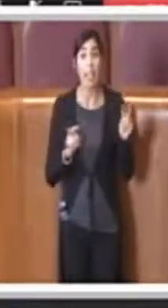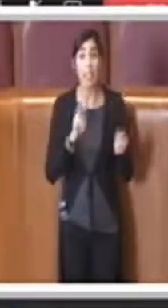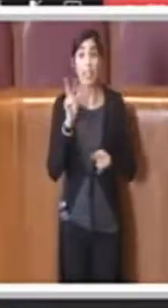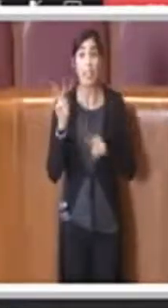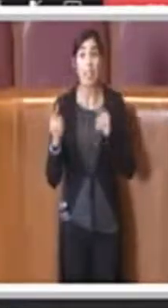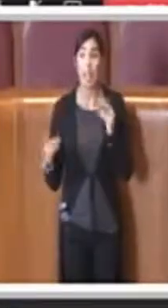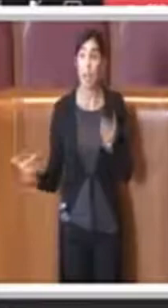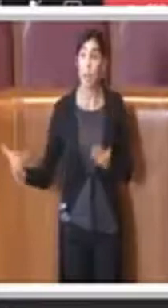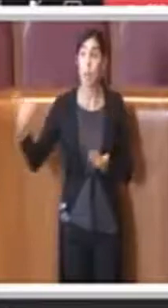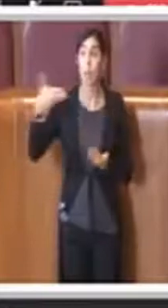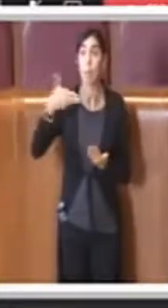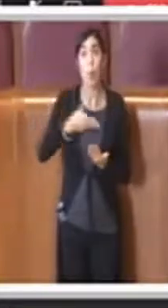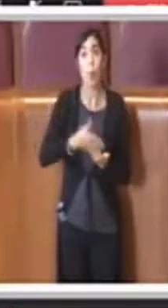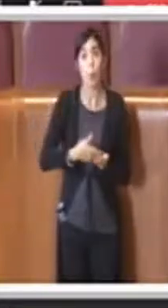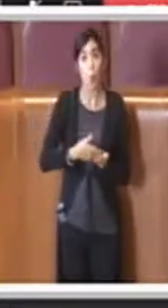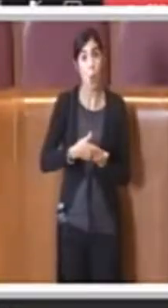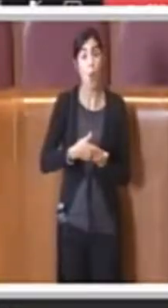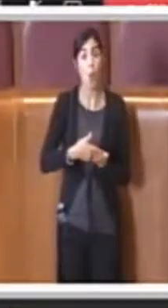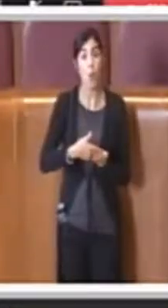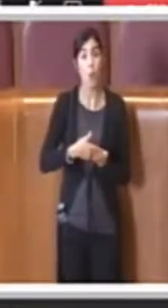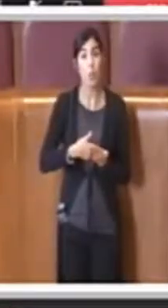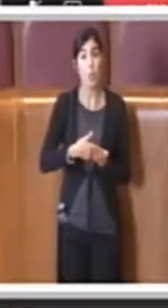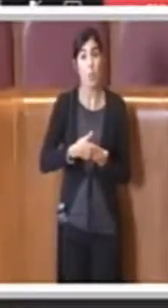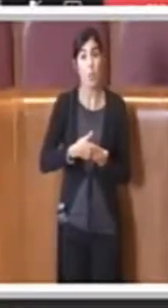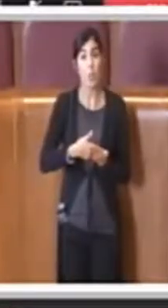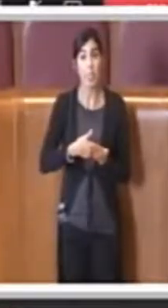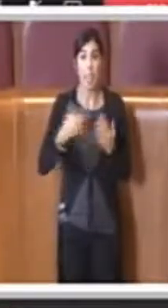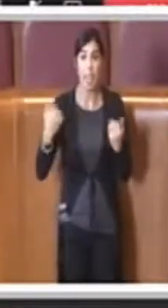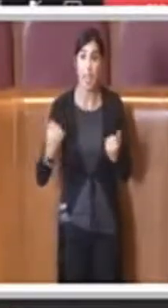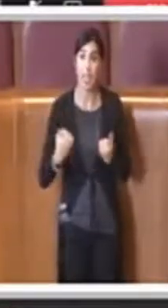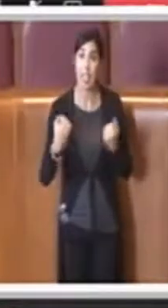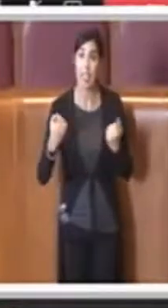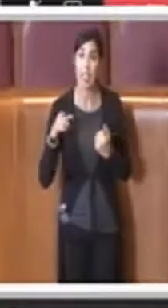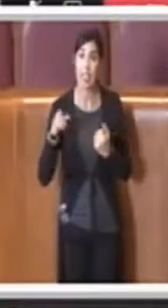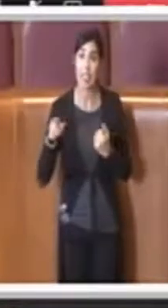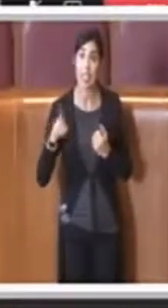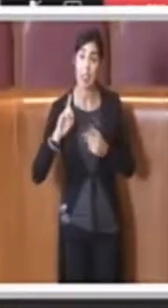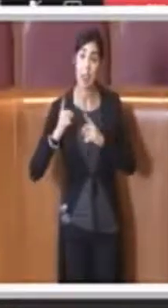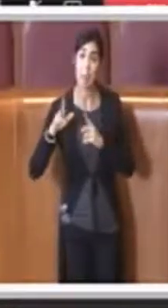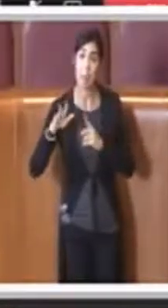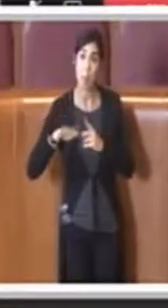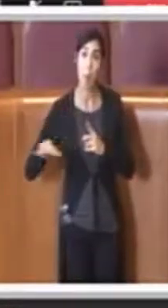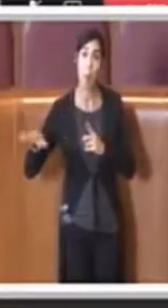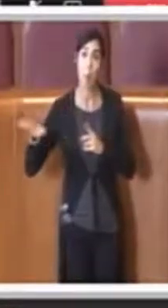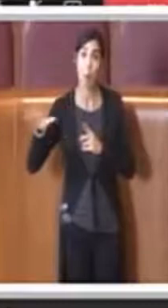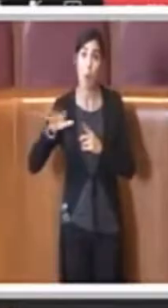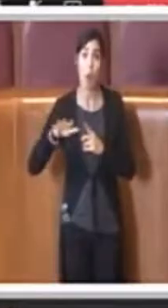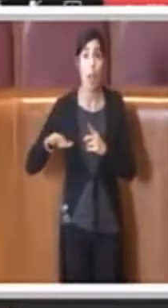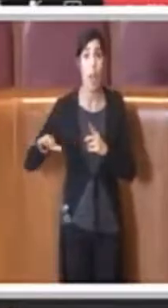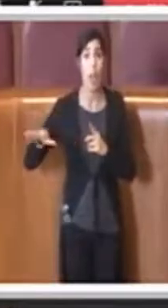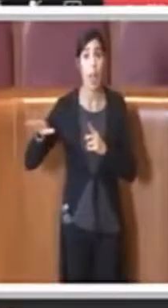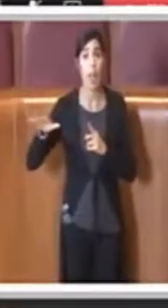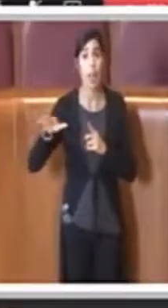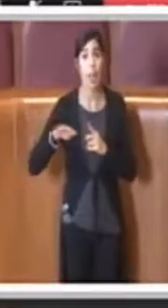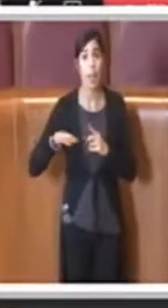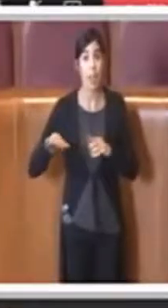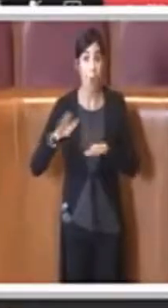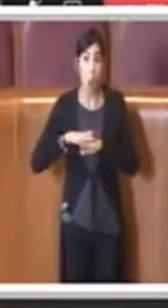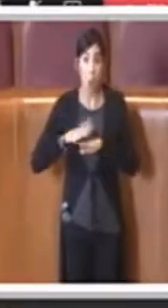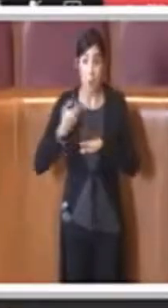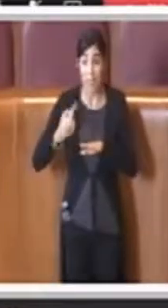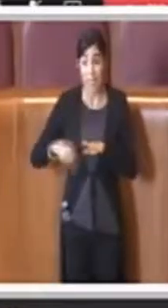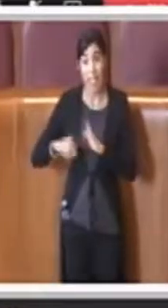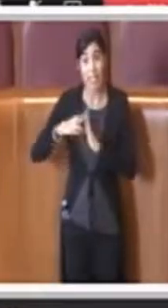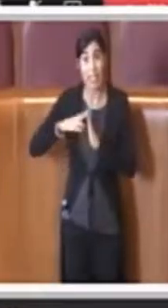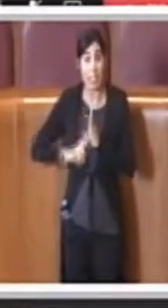proposte di iniziativa popolare non sono di competenza dal mio punto di vista di questo regolamento,